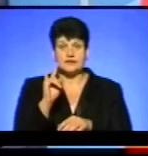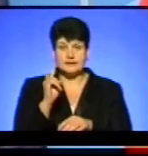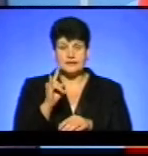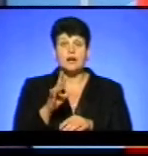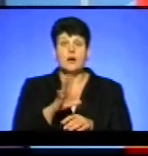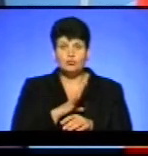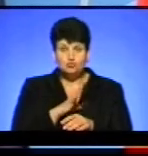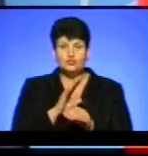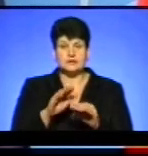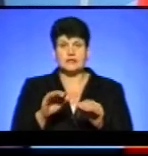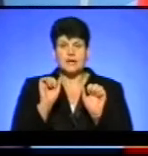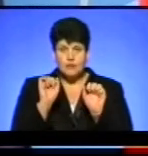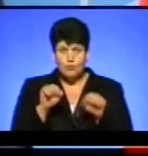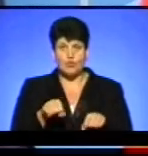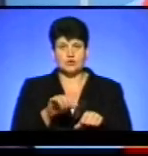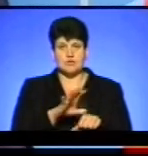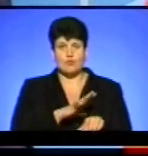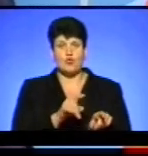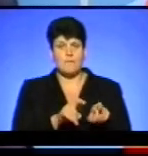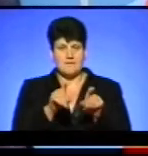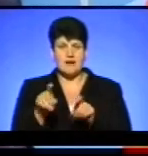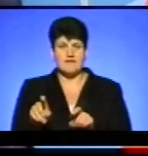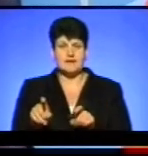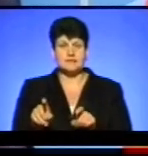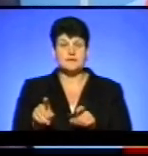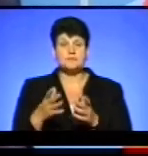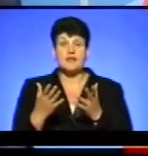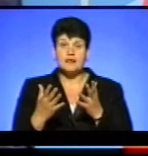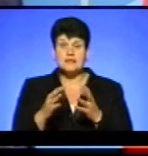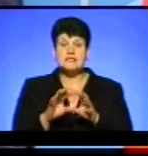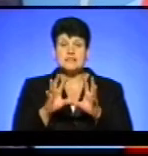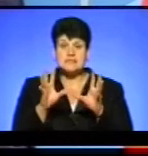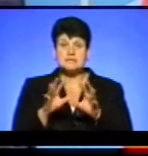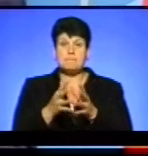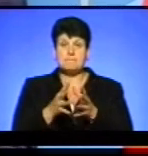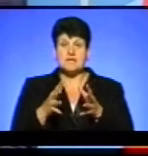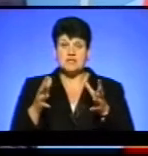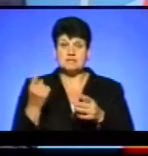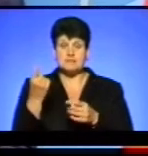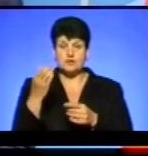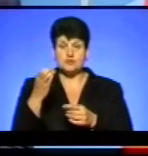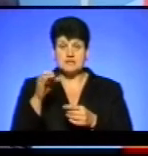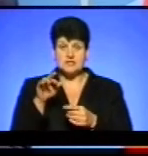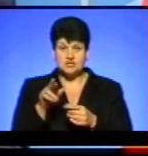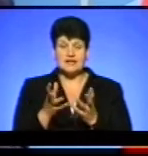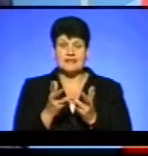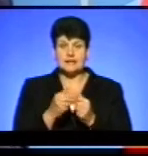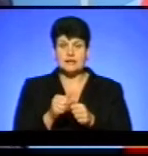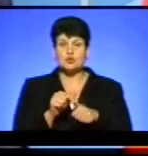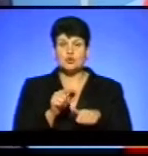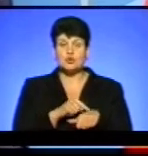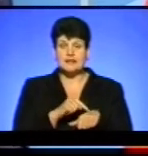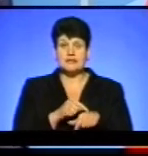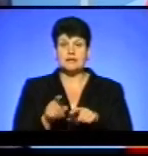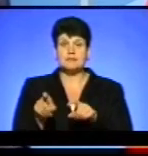були такі діти, які можна було перевести, але разом з тим збільшено з 1 січня кількість годин, які йшли на